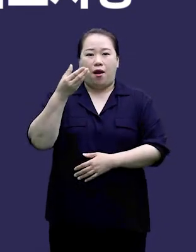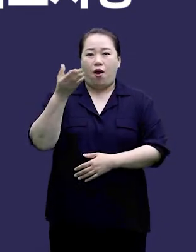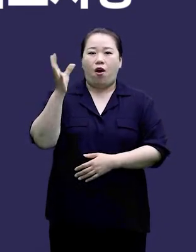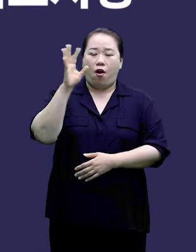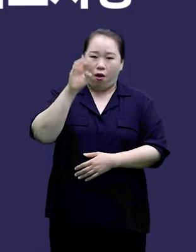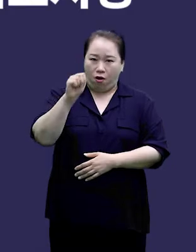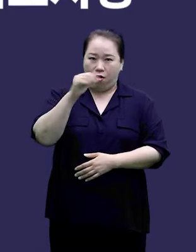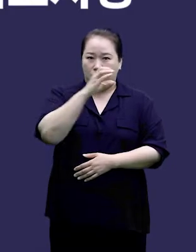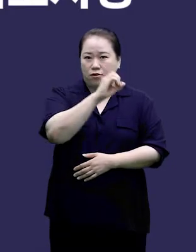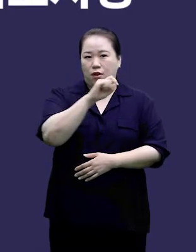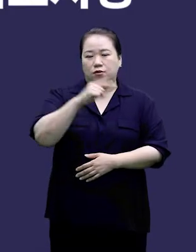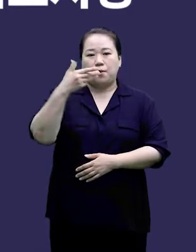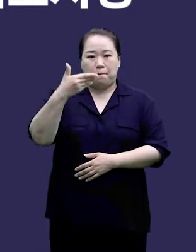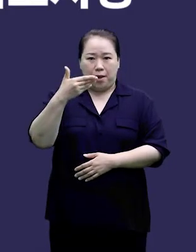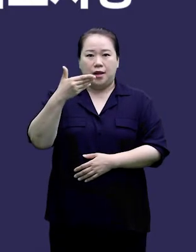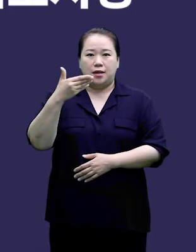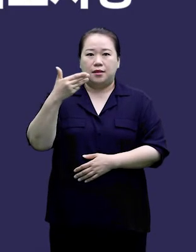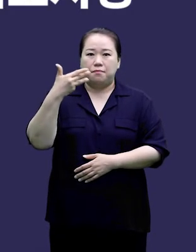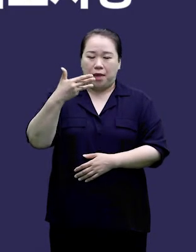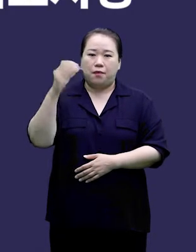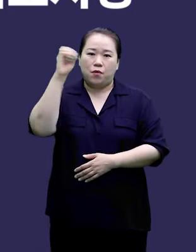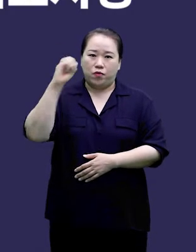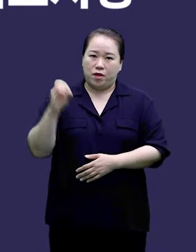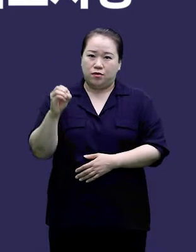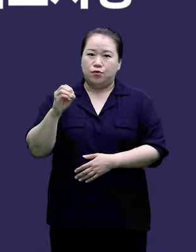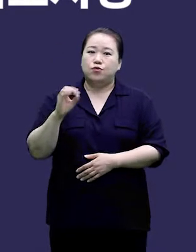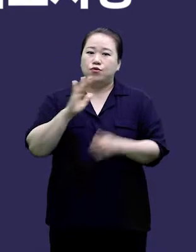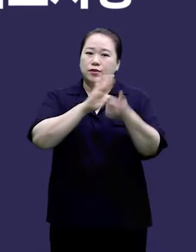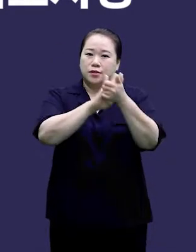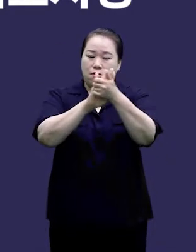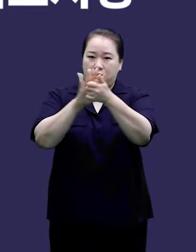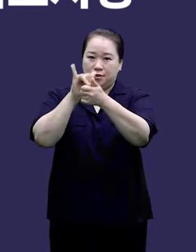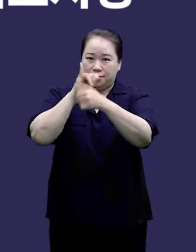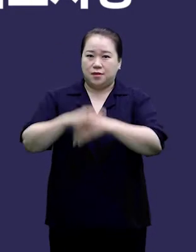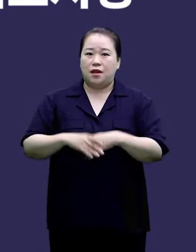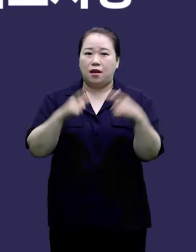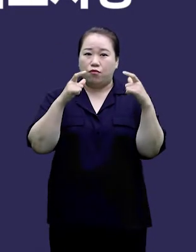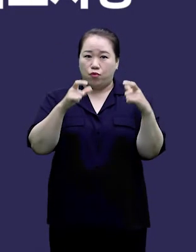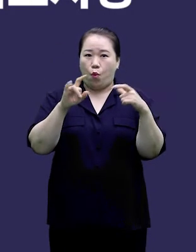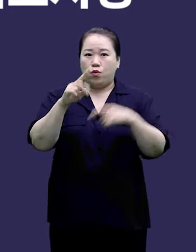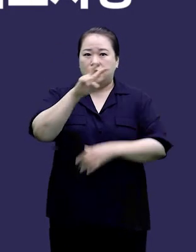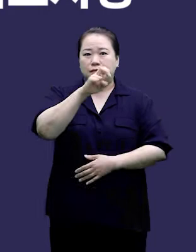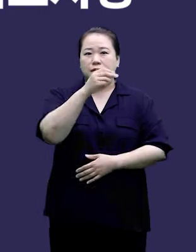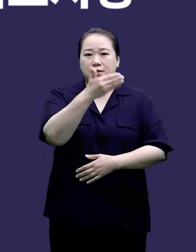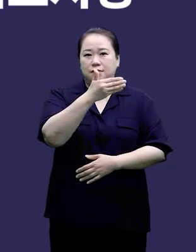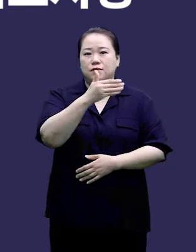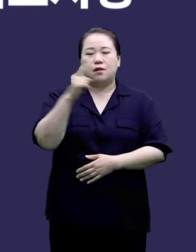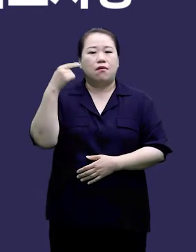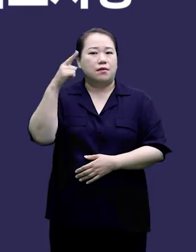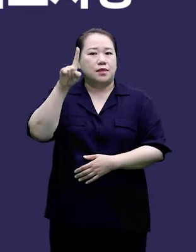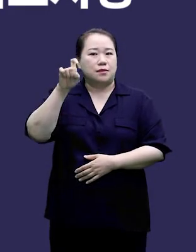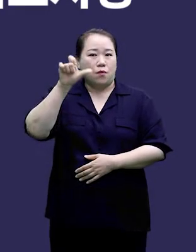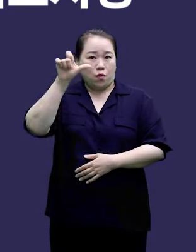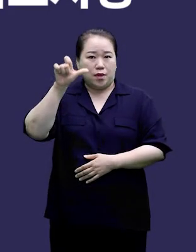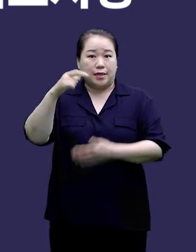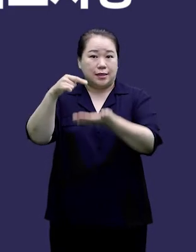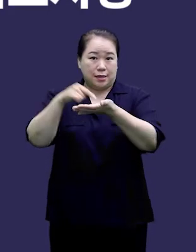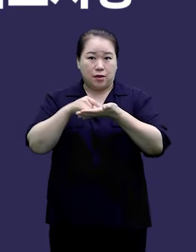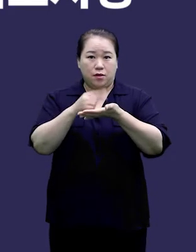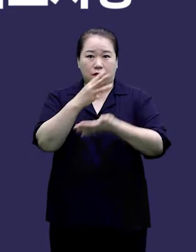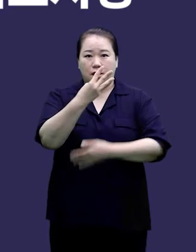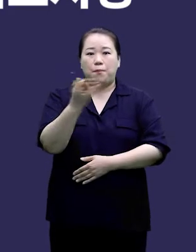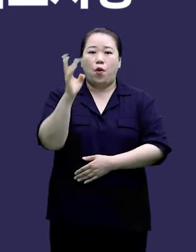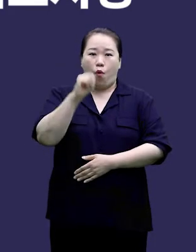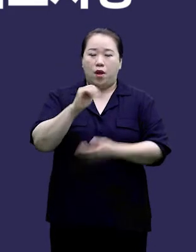동주민센터 직원들이 소규모 인원으로 시간대를 나눠 영동 전통시장과 도구, 대포시장 등을 방문해 각종